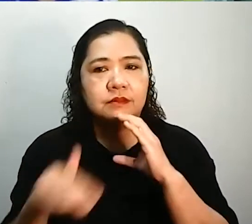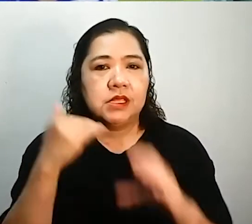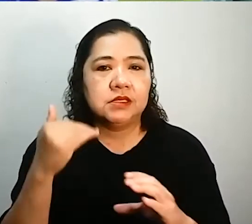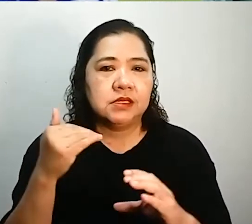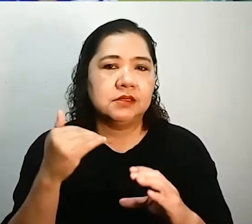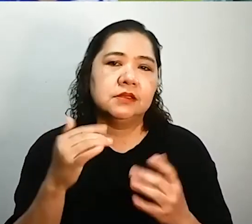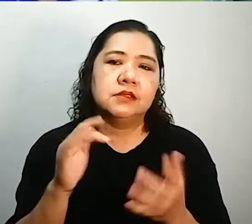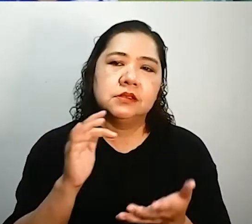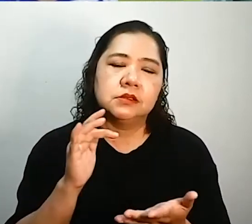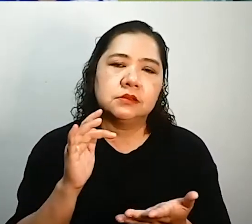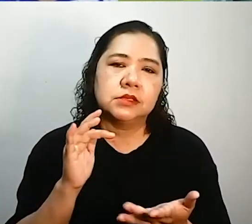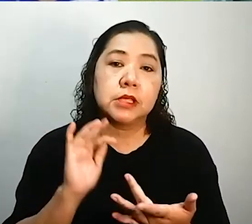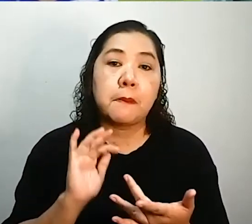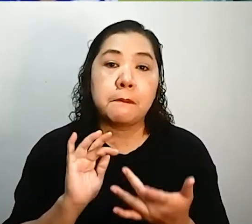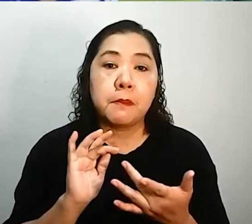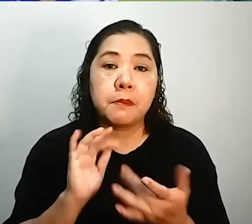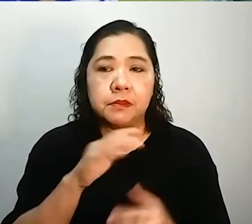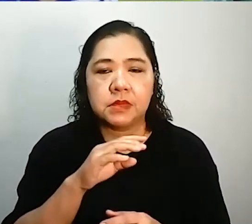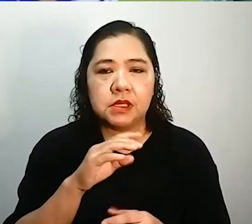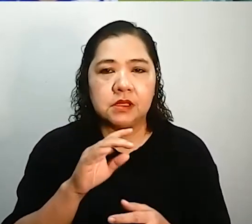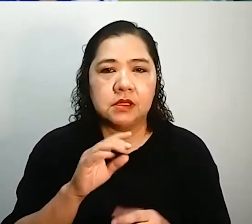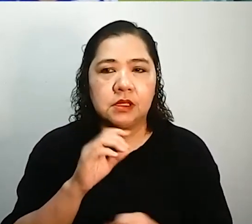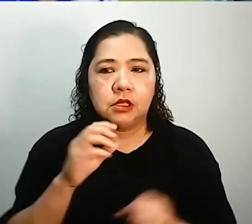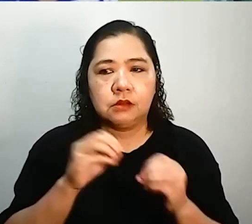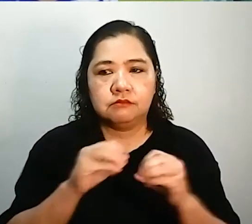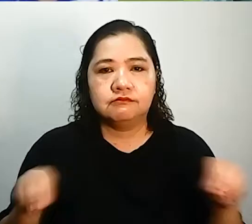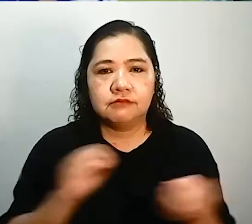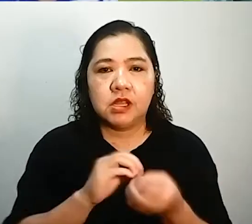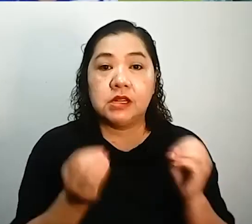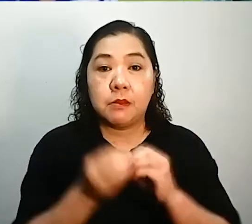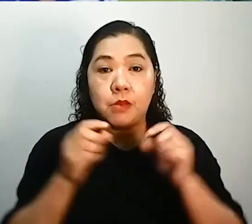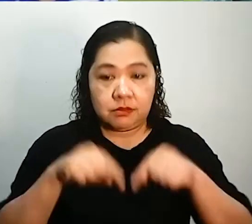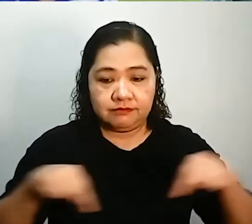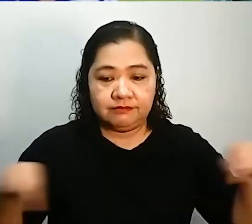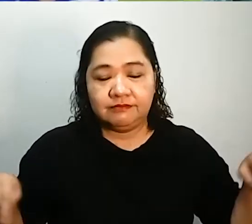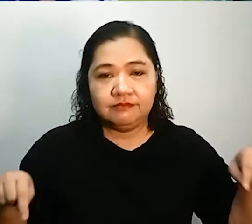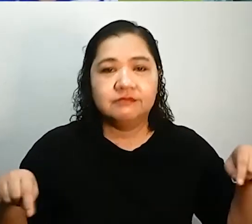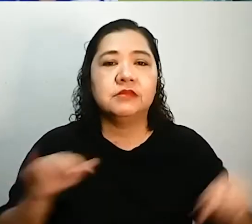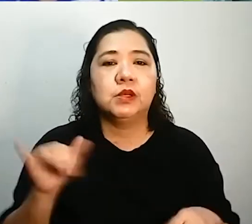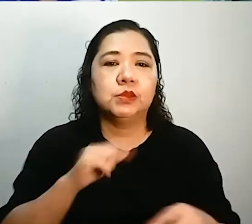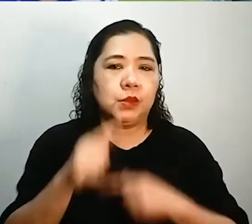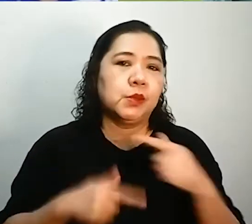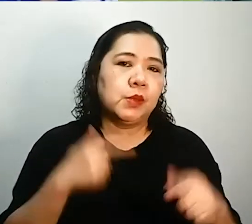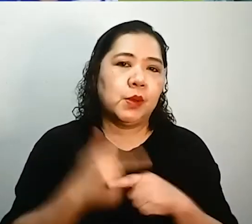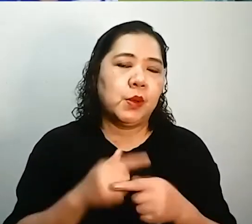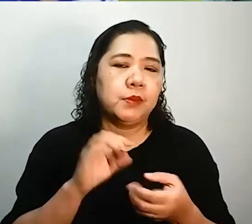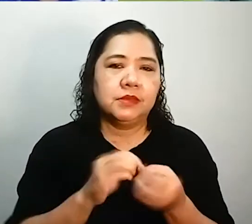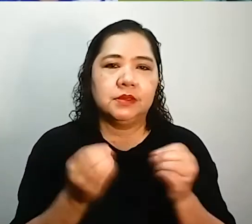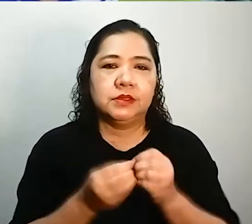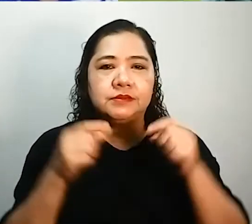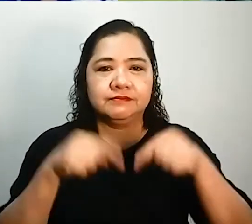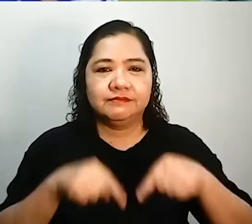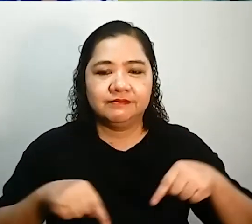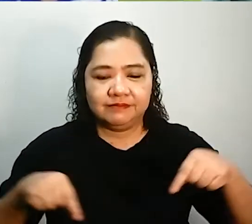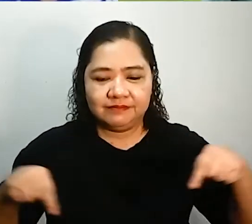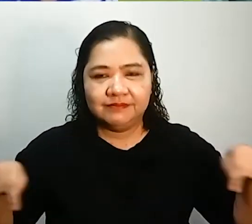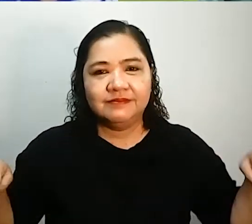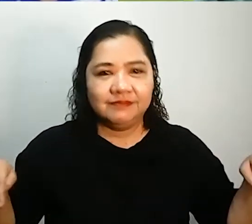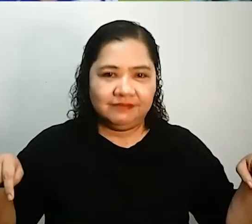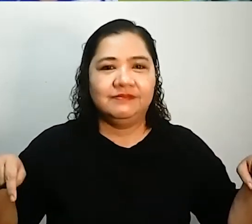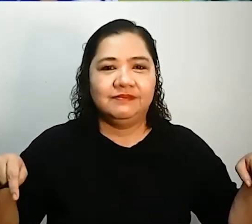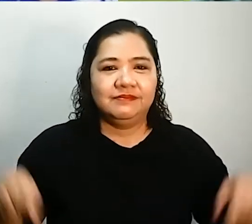-223-5675 at globe number 0916-296-6620.